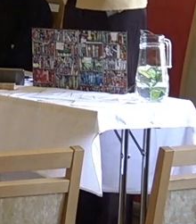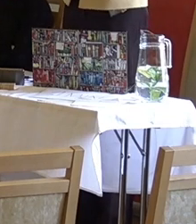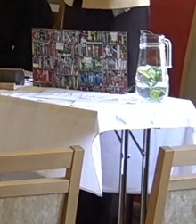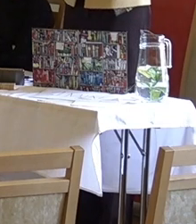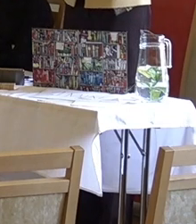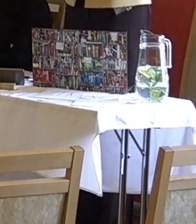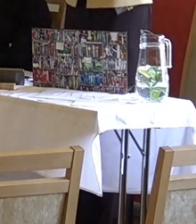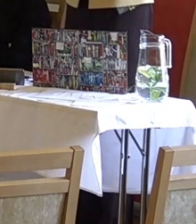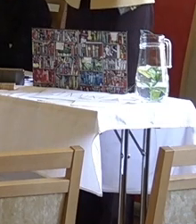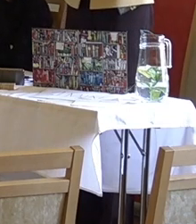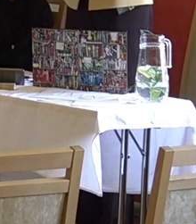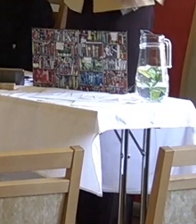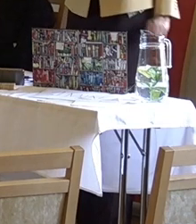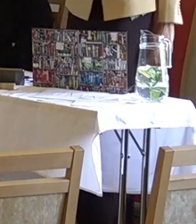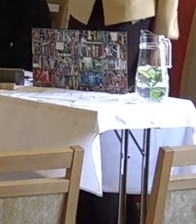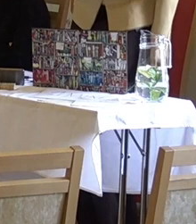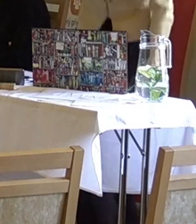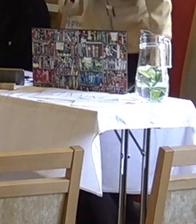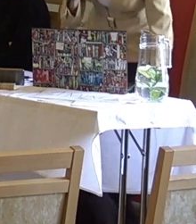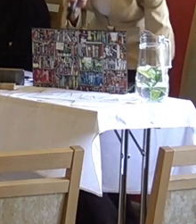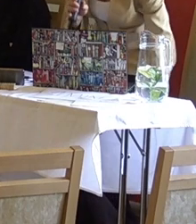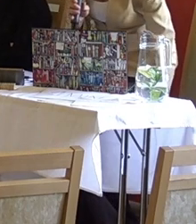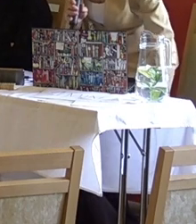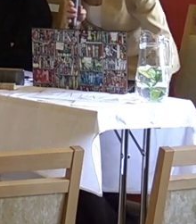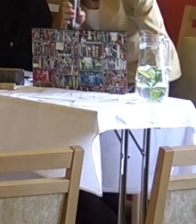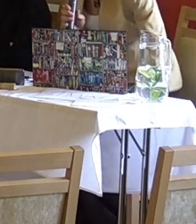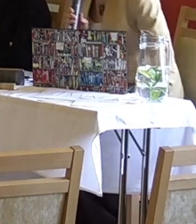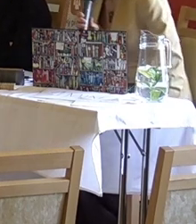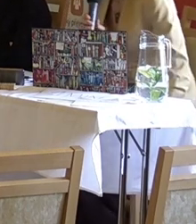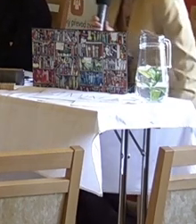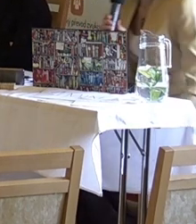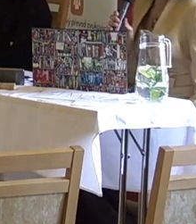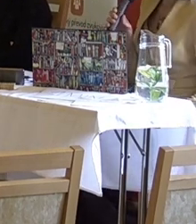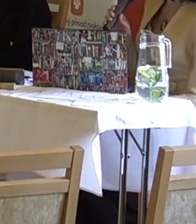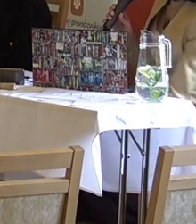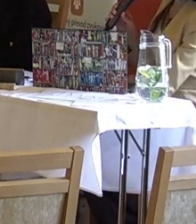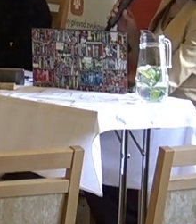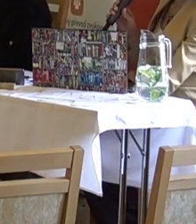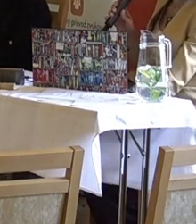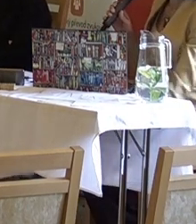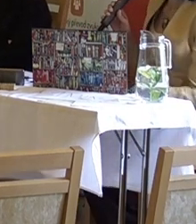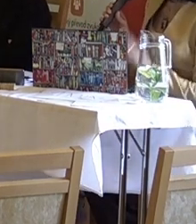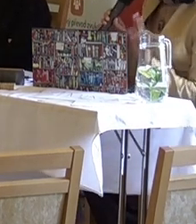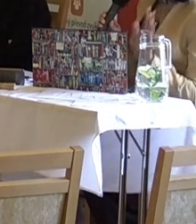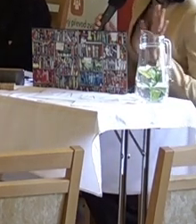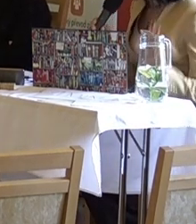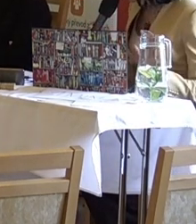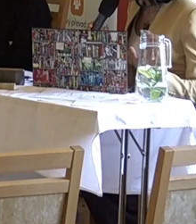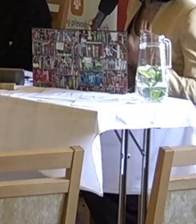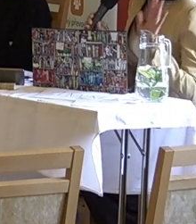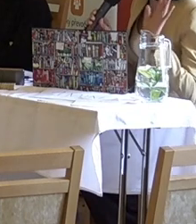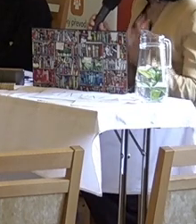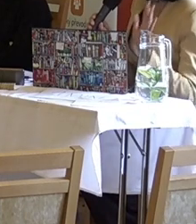máte tam kód, prosím, jestli máte na naše řečníky nějakou otázku. A já možná začnu takto. Nejdřív budu